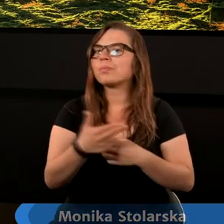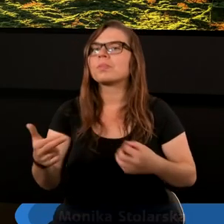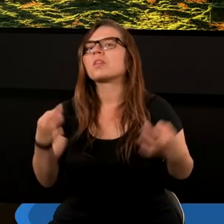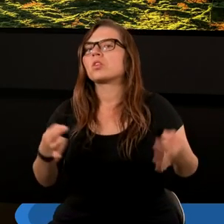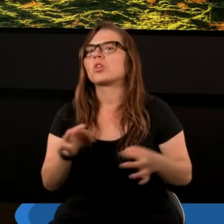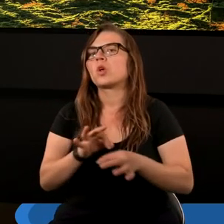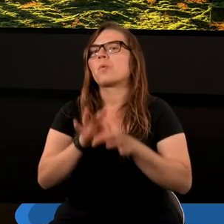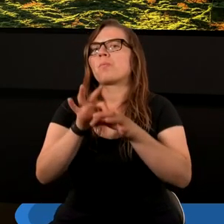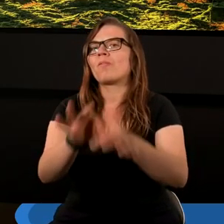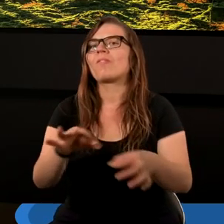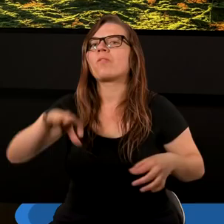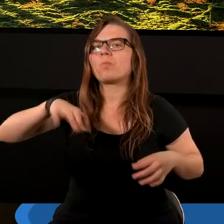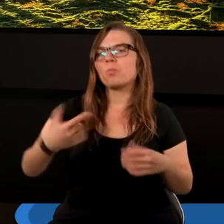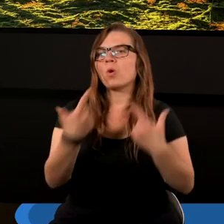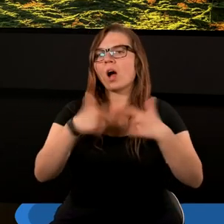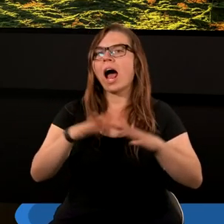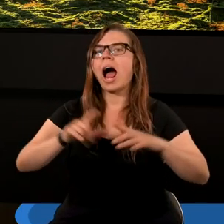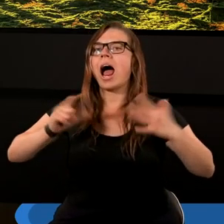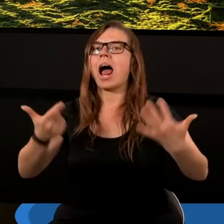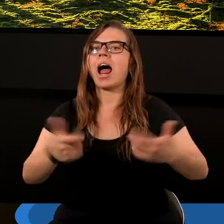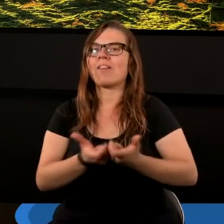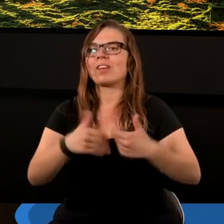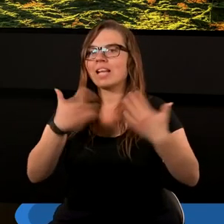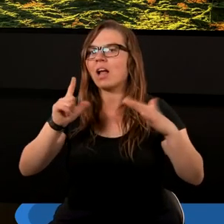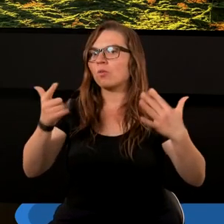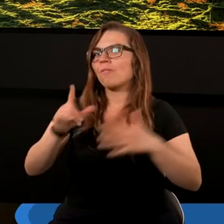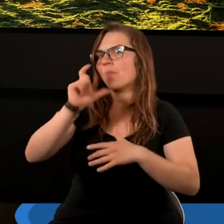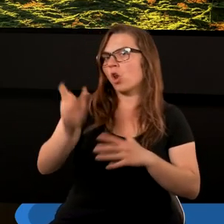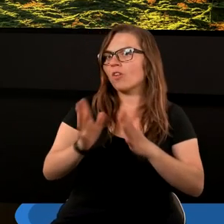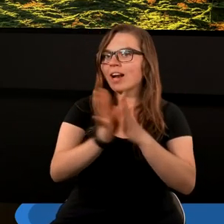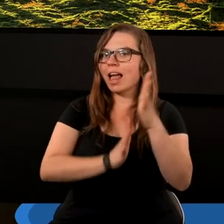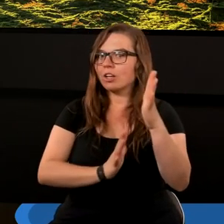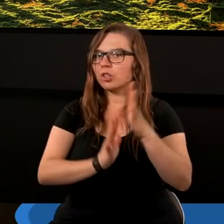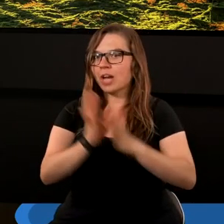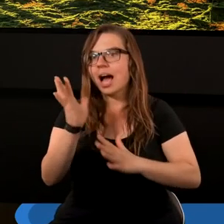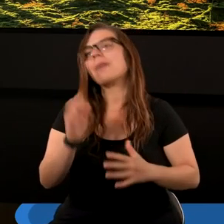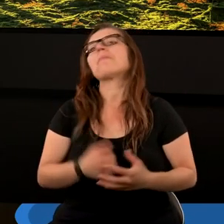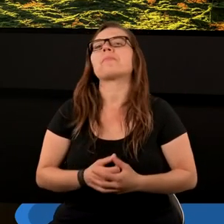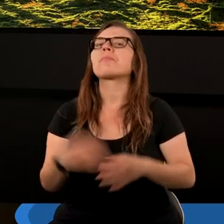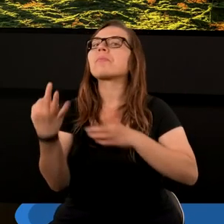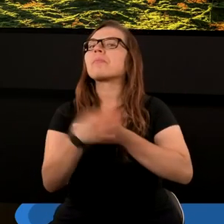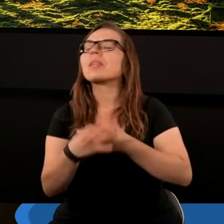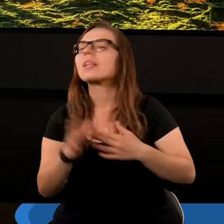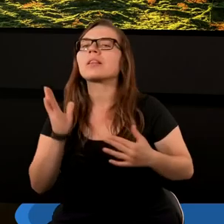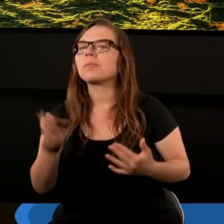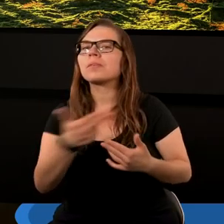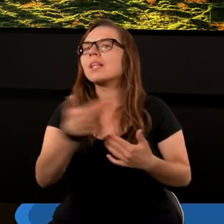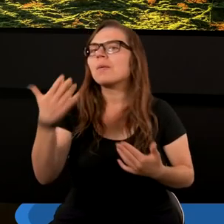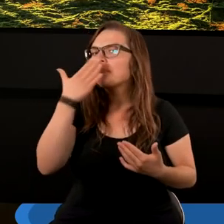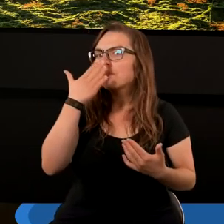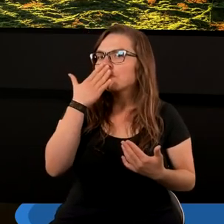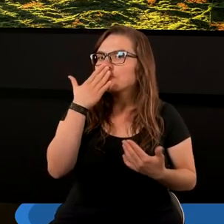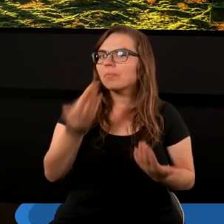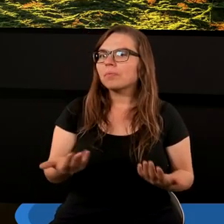prowadzimy w zborze Kościoła Adwentystu Dnia Siódmego w Podkowie Leśnej. Studiować będziemy temat